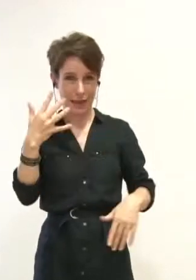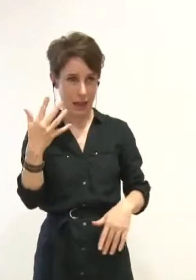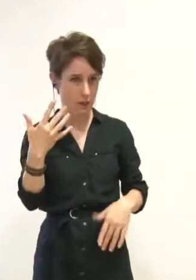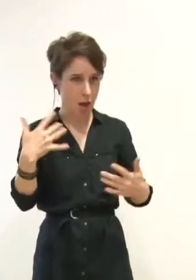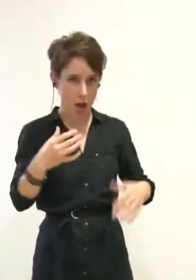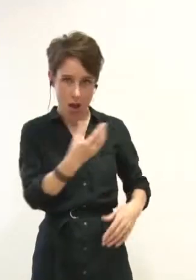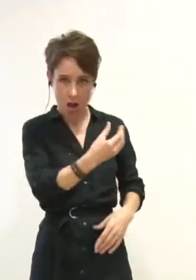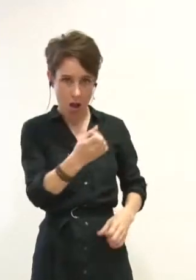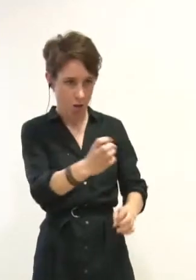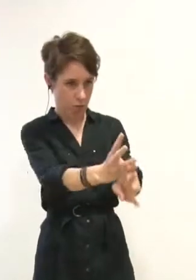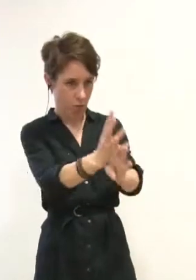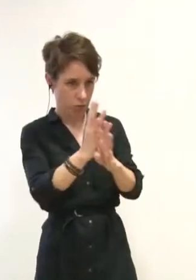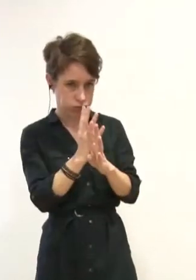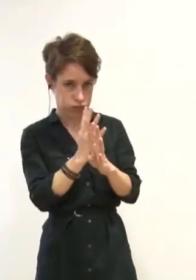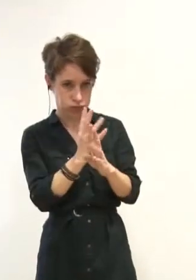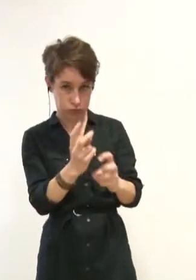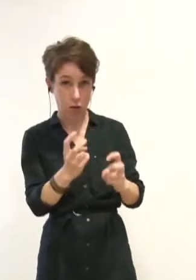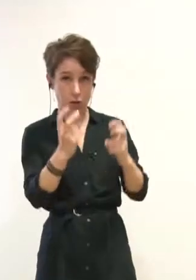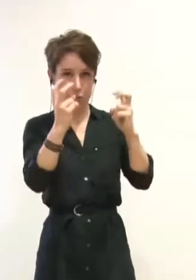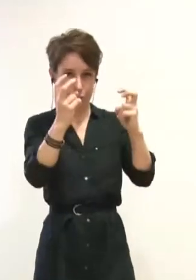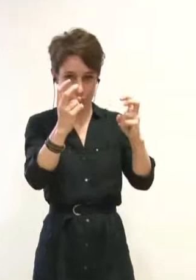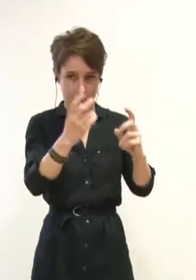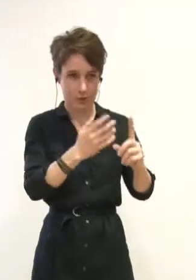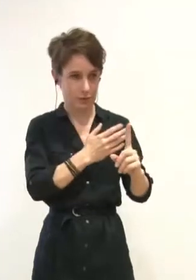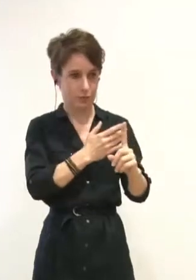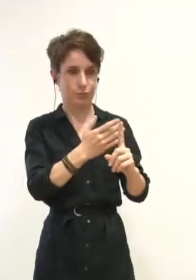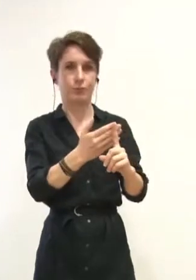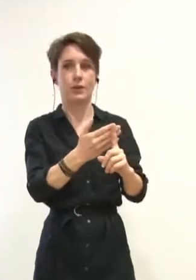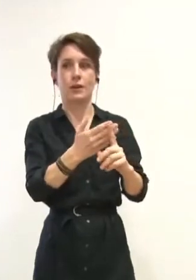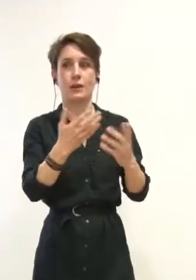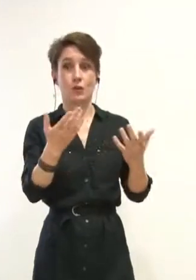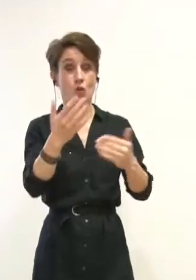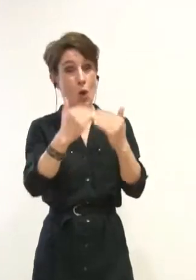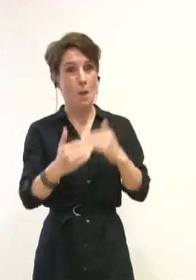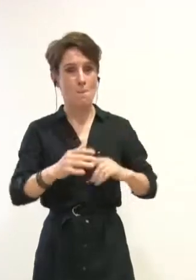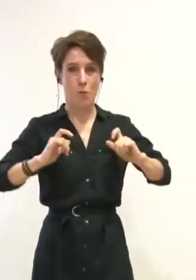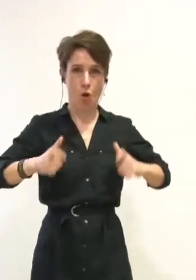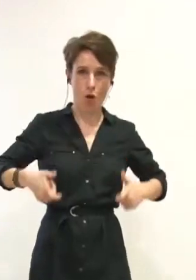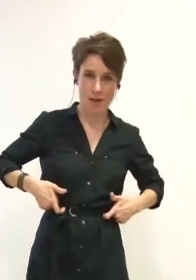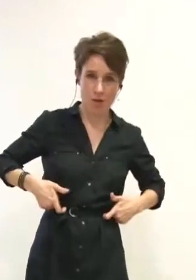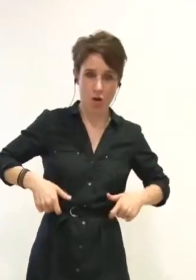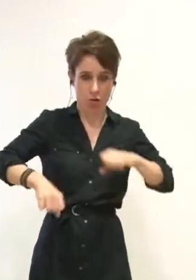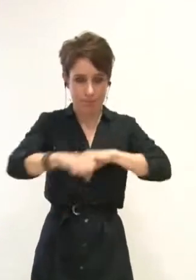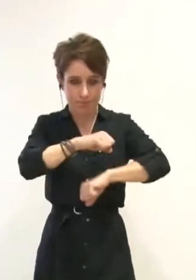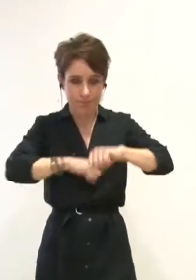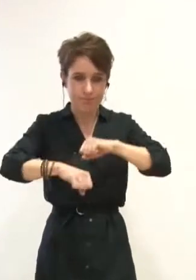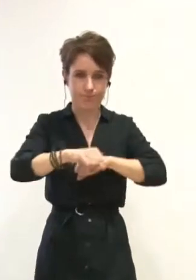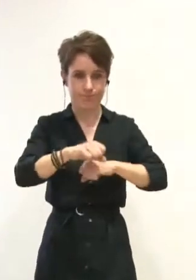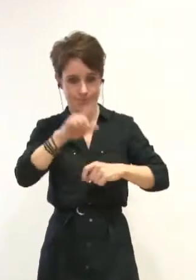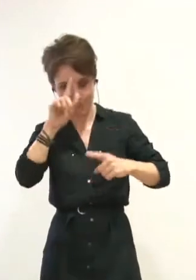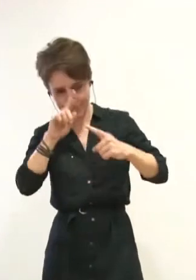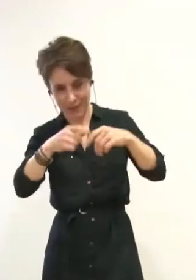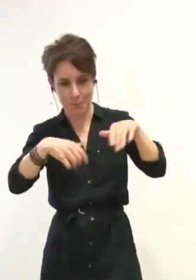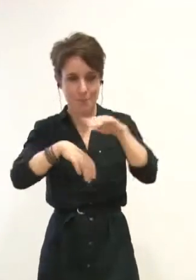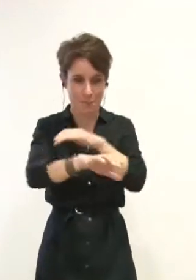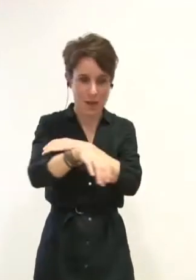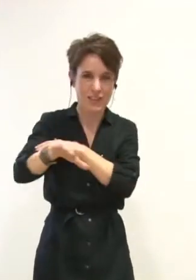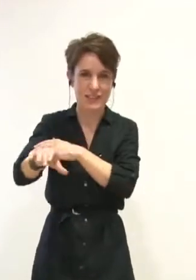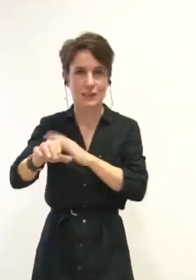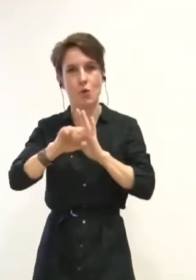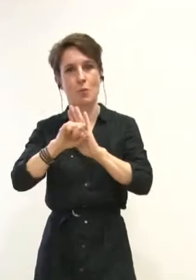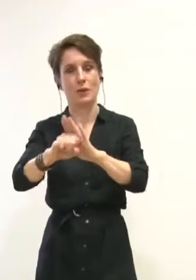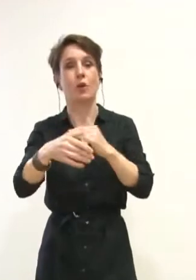effectifs de la période 2006-2016, le plan Ecole a défini les principaux investissements 2015-2021